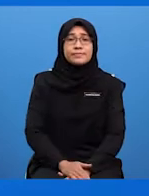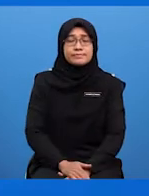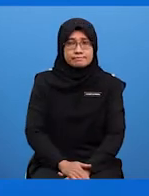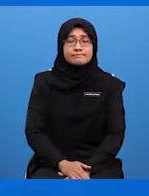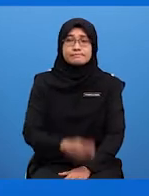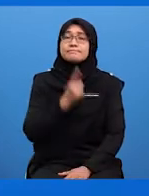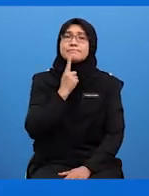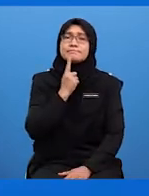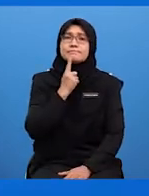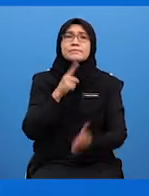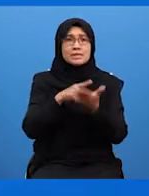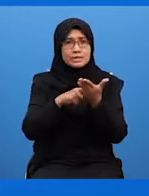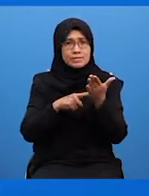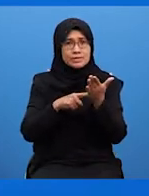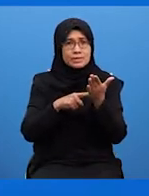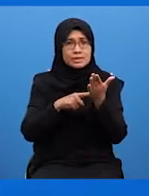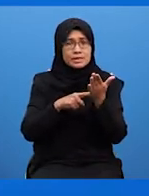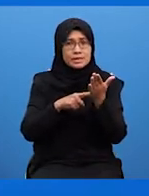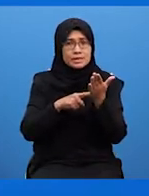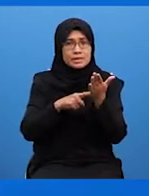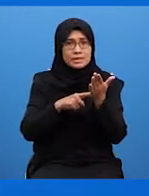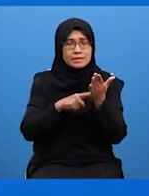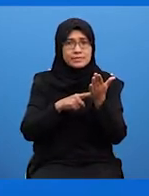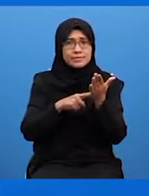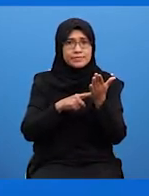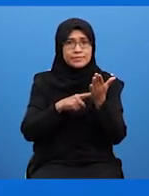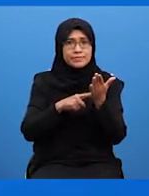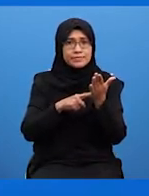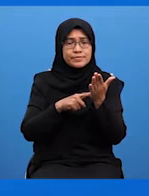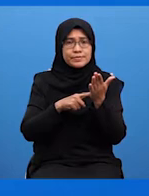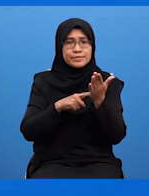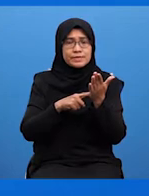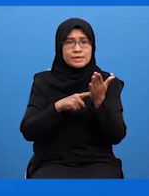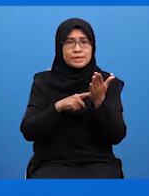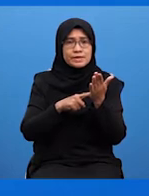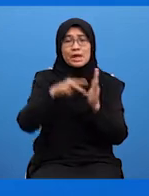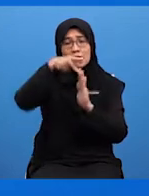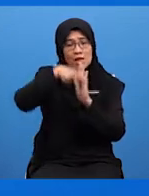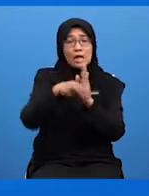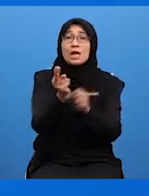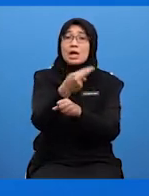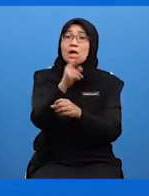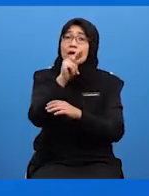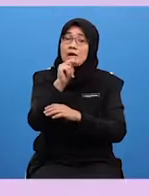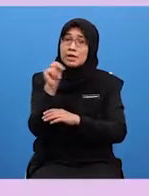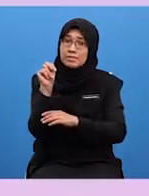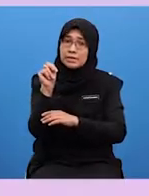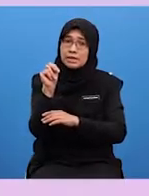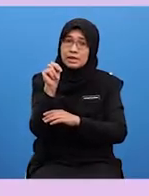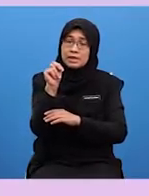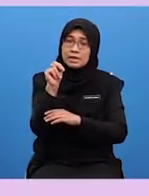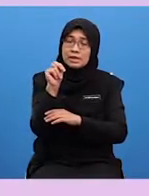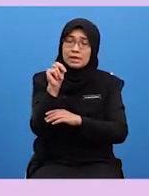Perekaan ya Kalau anda kata kalau kita tengok pereka Macam pereka fesyen dan sebagainya Sekejap ya, saya fikir Ya, baru saya ingat Cikgu Arief